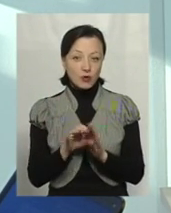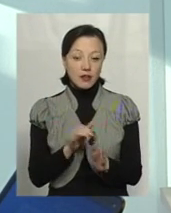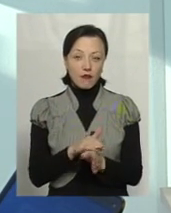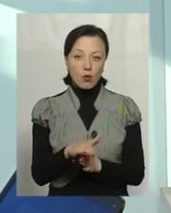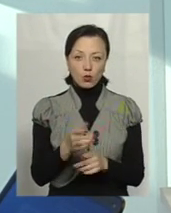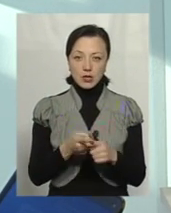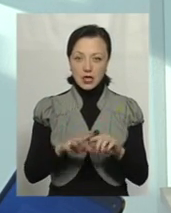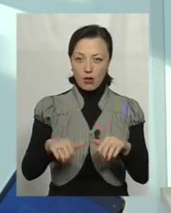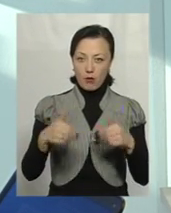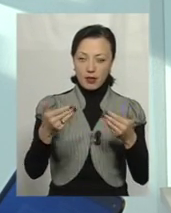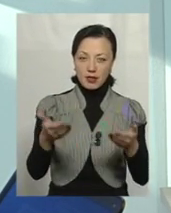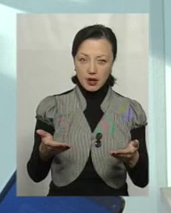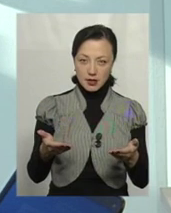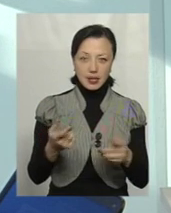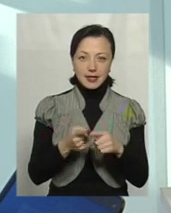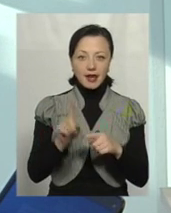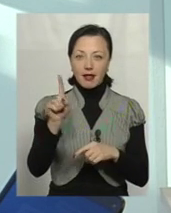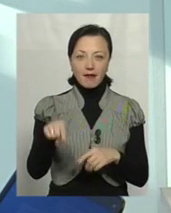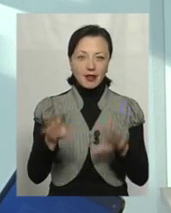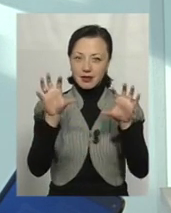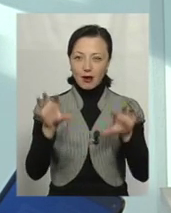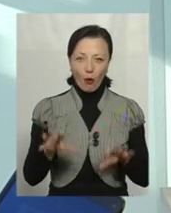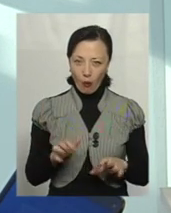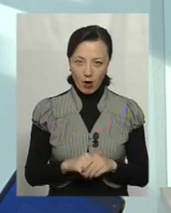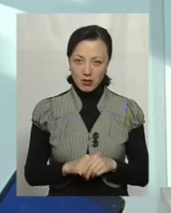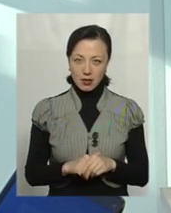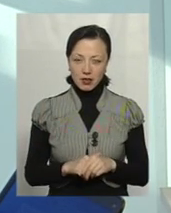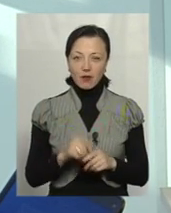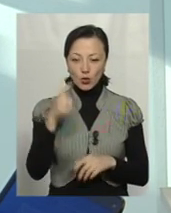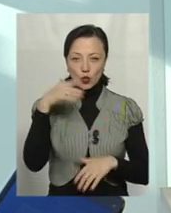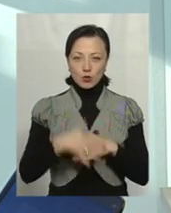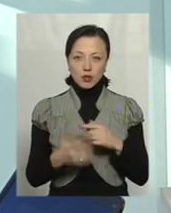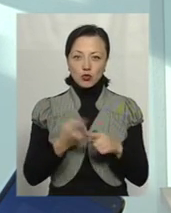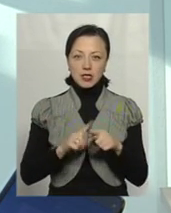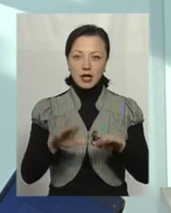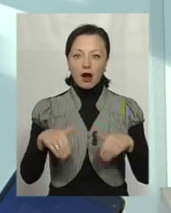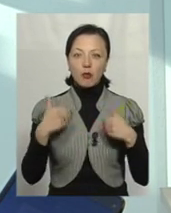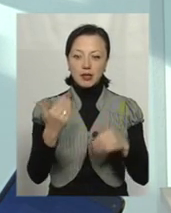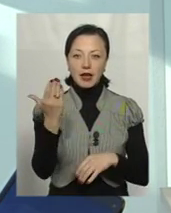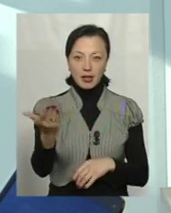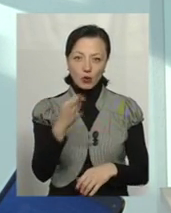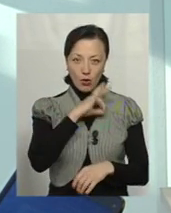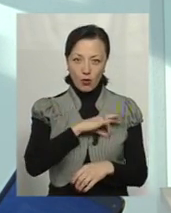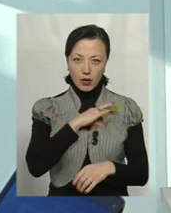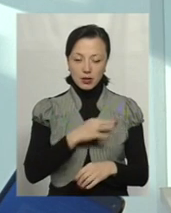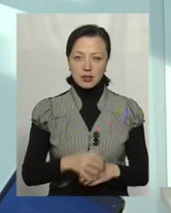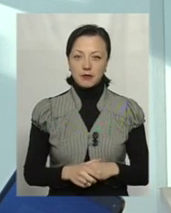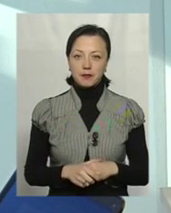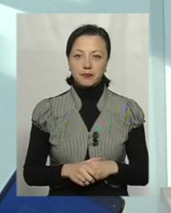виконують ці рекомендації. Хоча це навіть не закон. Але вони розуміють, що ці рекомендації для їхньої ж користі.